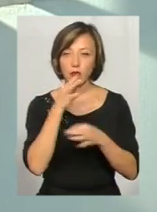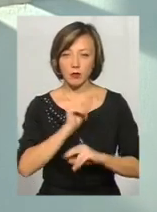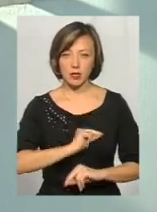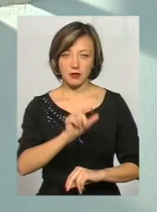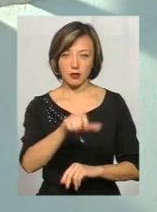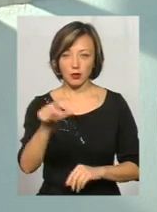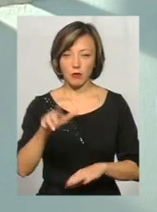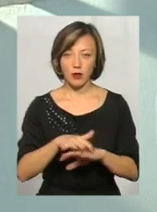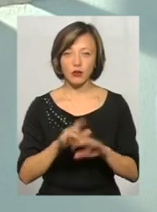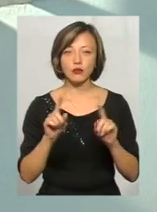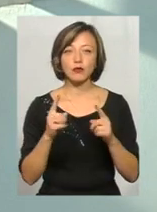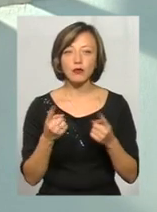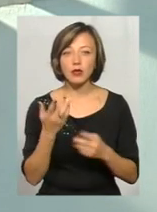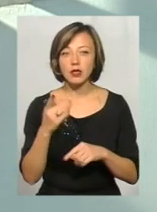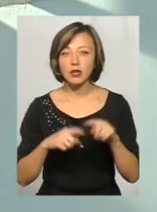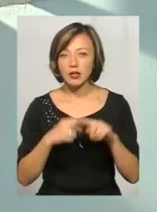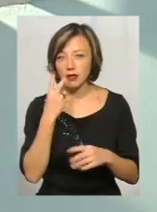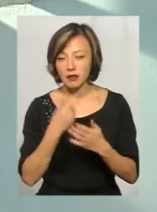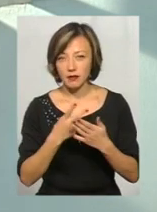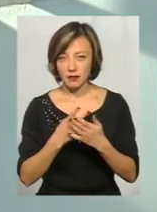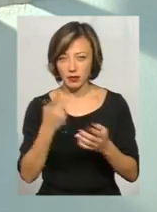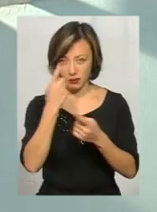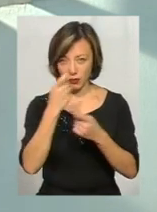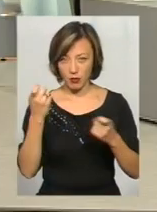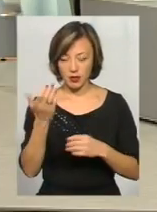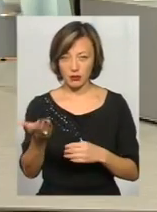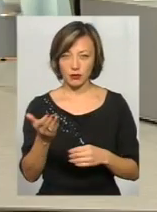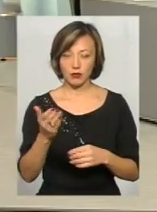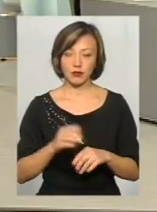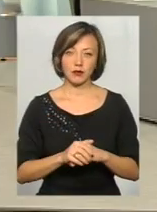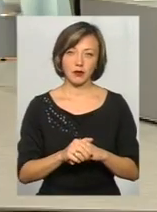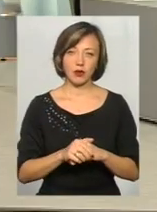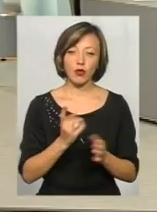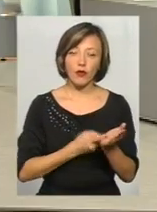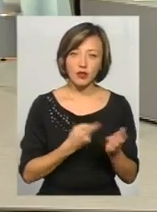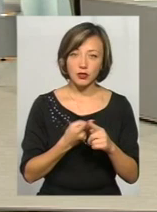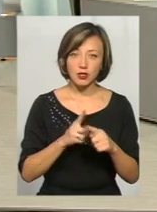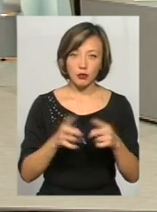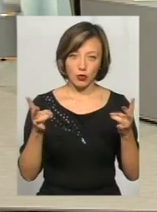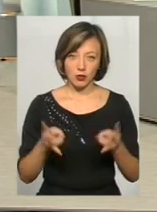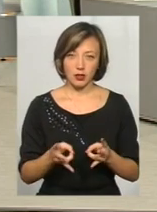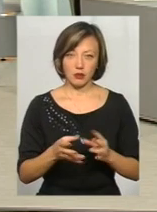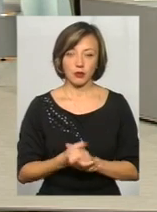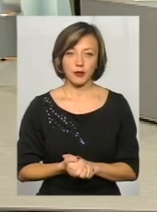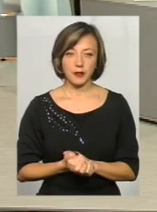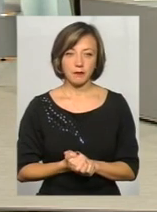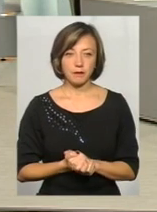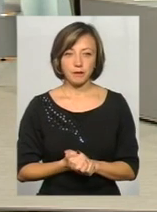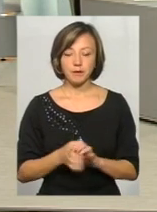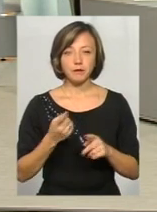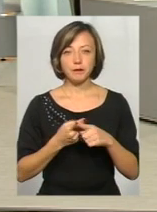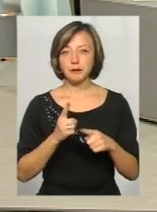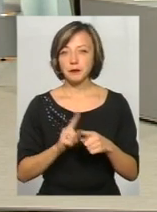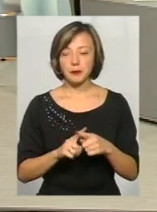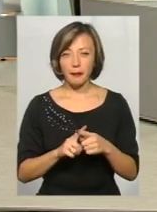працівнику банку, чого ти, рідненький, дивився на інформацію по тому клієнту, доведе, що це було потрібно тобі в той момент. Тобто, це